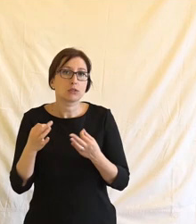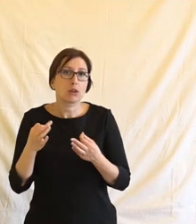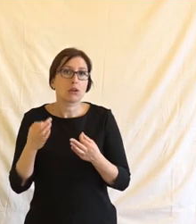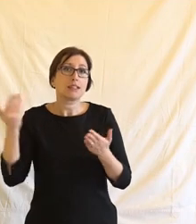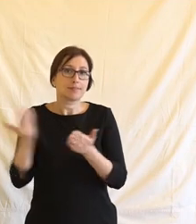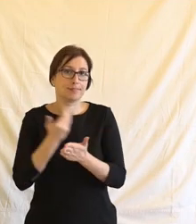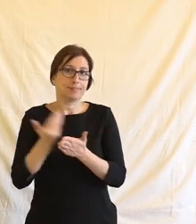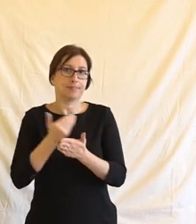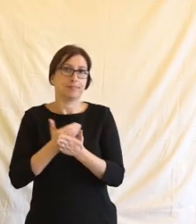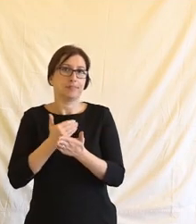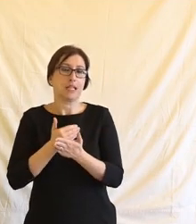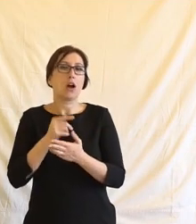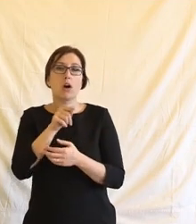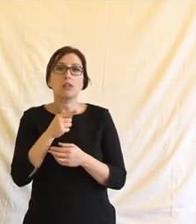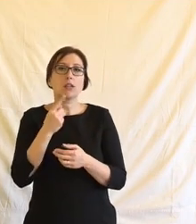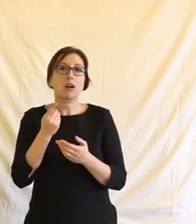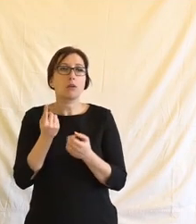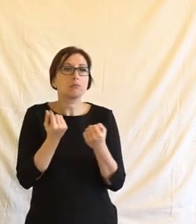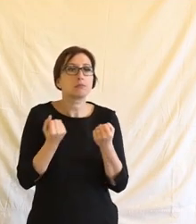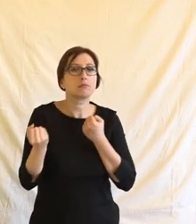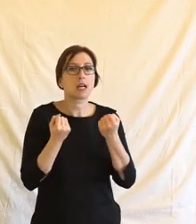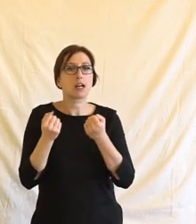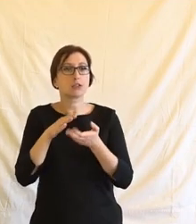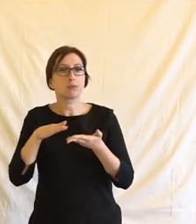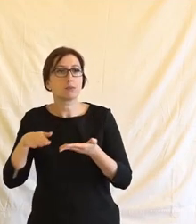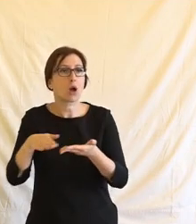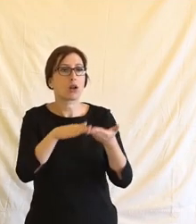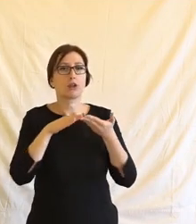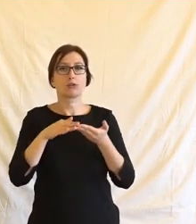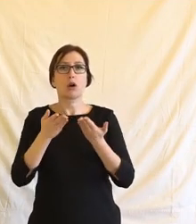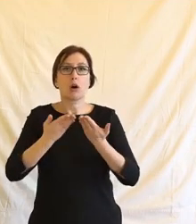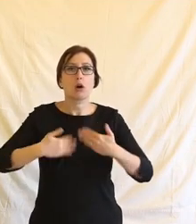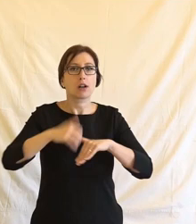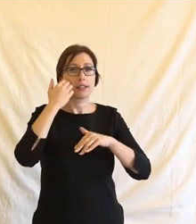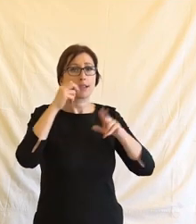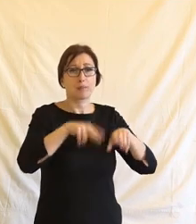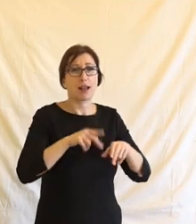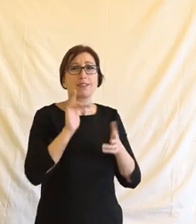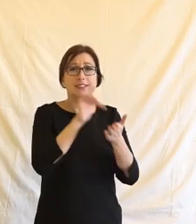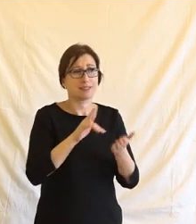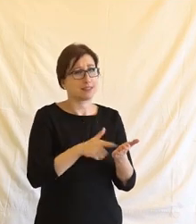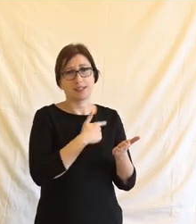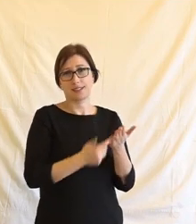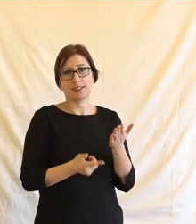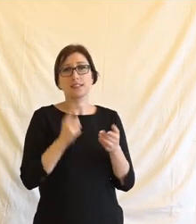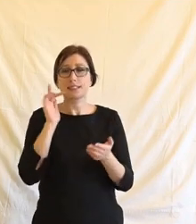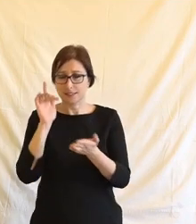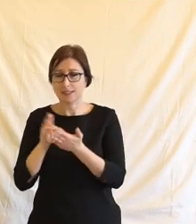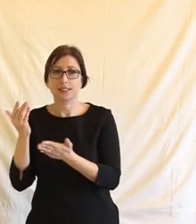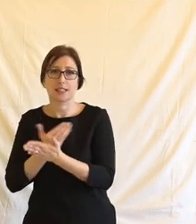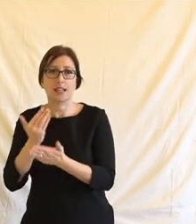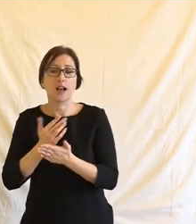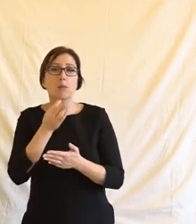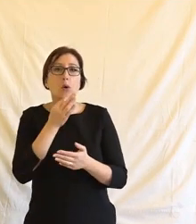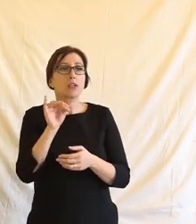je vytvářet zisk. Jejich smyslem není organizovat společnost nebo chránit lidská práva. A pokud nejsou nastaveny hranice